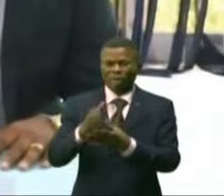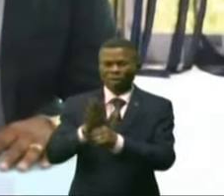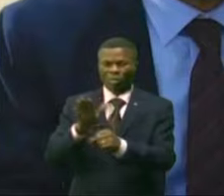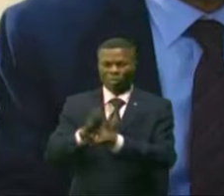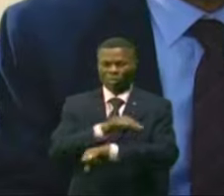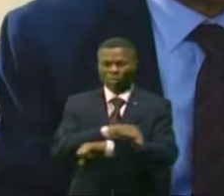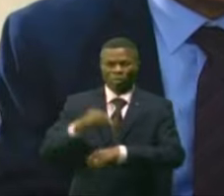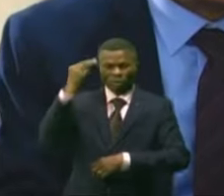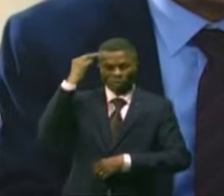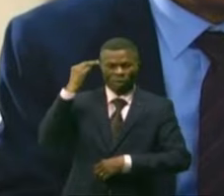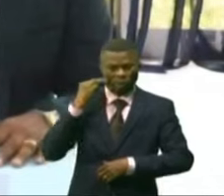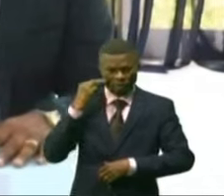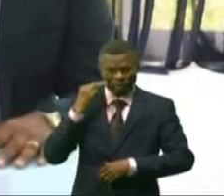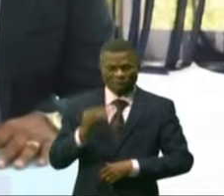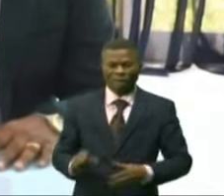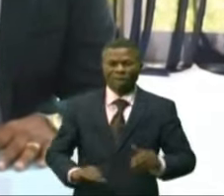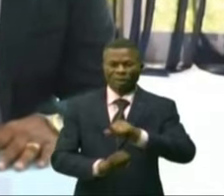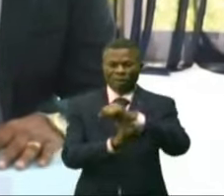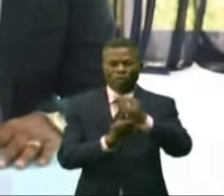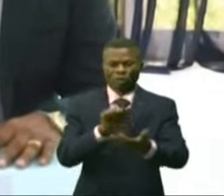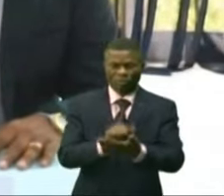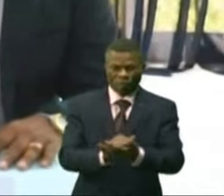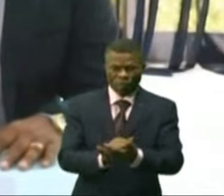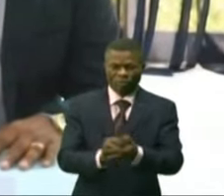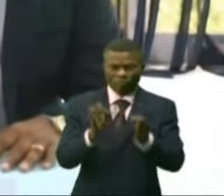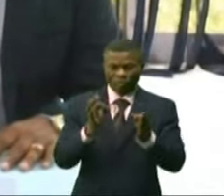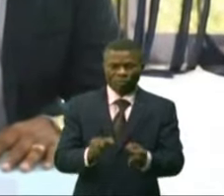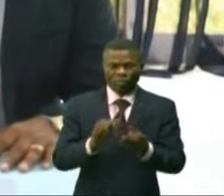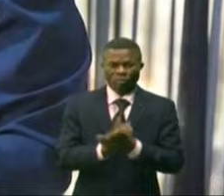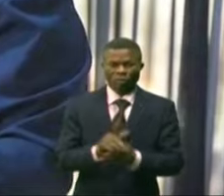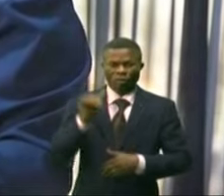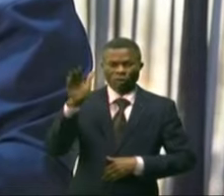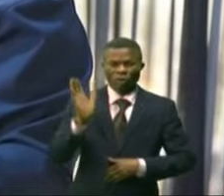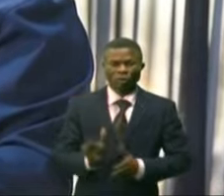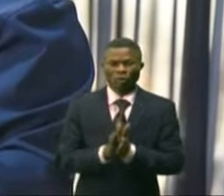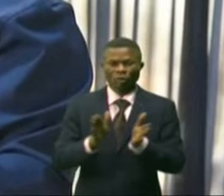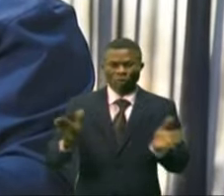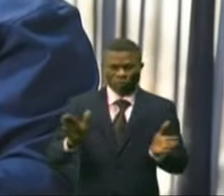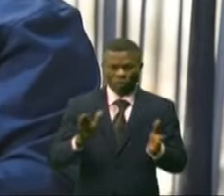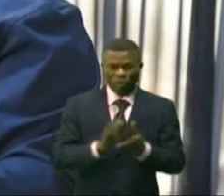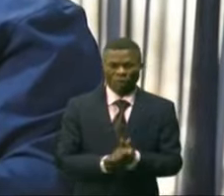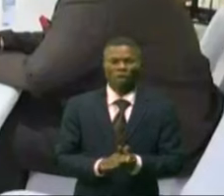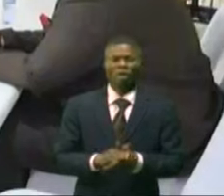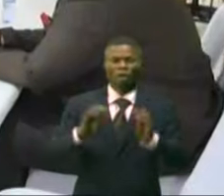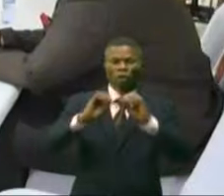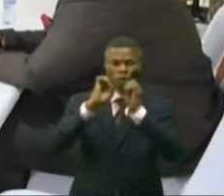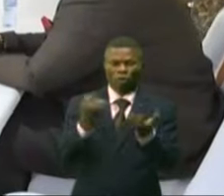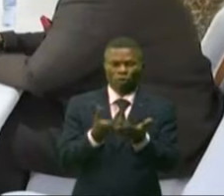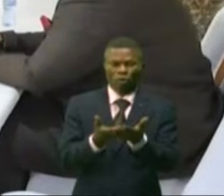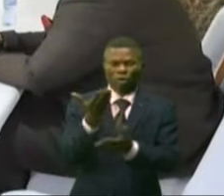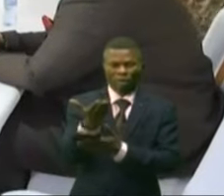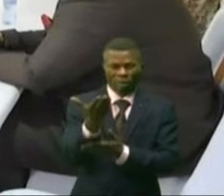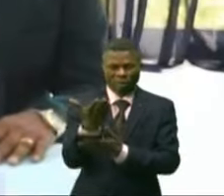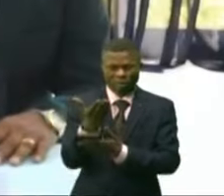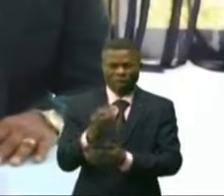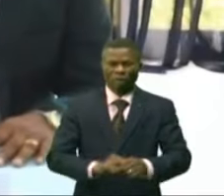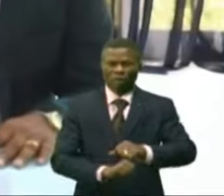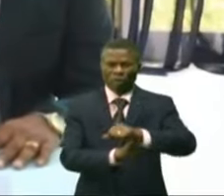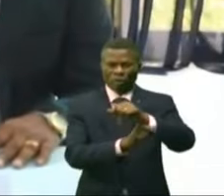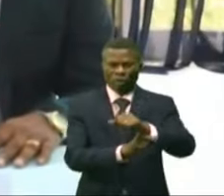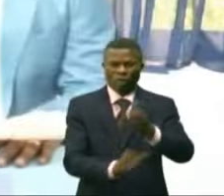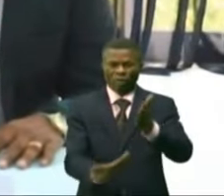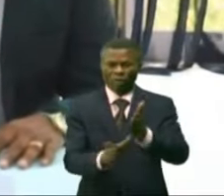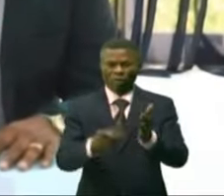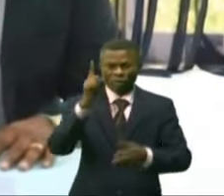ministères et Métro Kina. Éric Oné Punga, directeur général de Métro Kina, sollicite ainsi l'accompagnement du